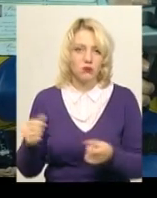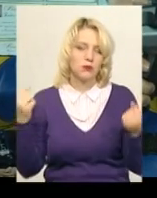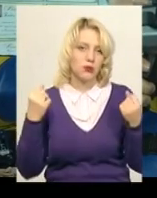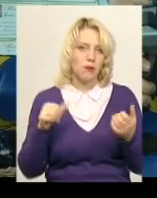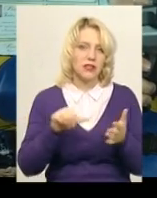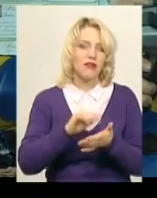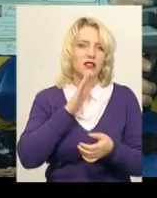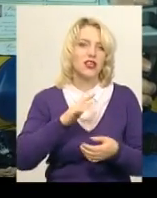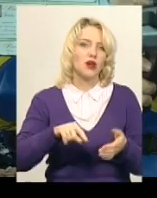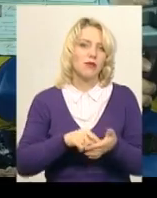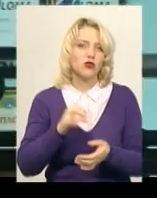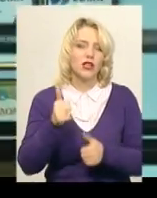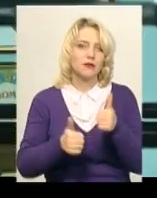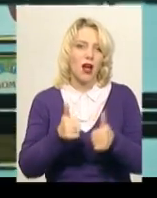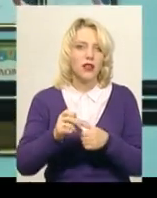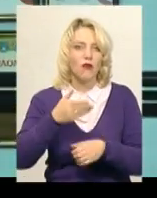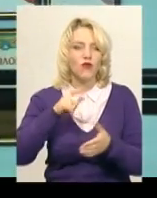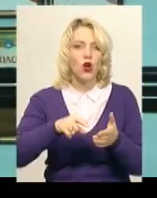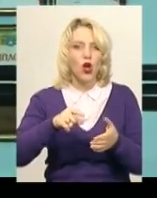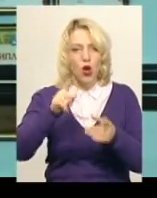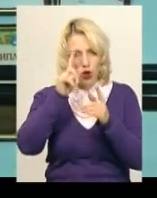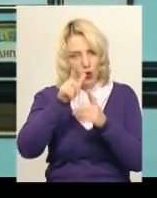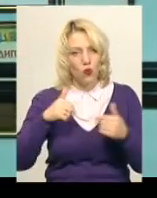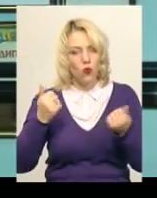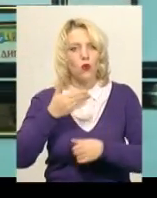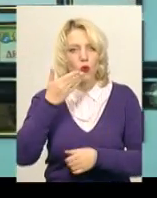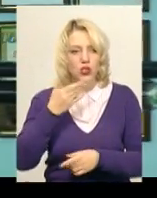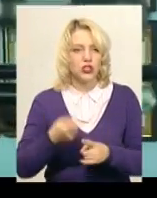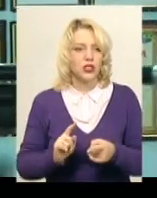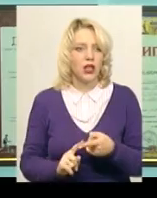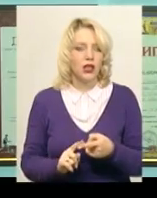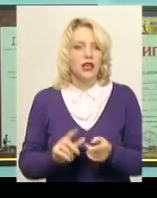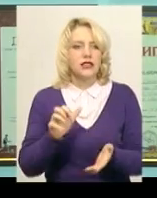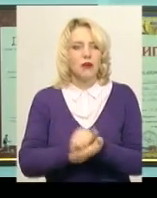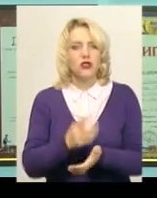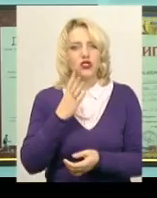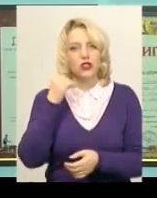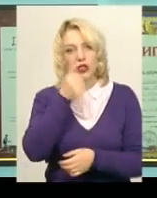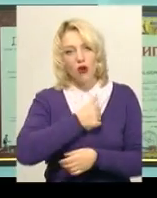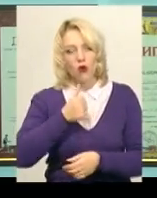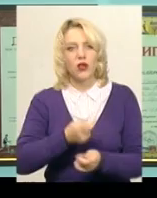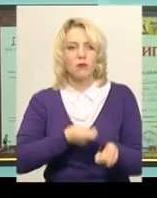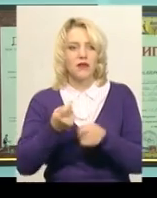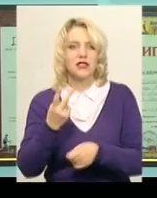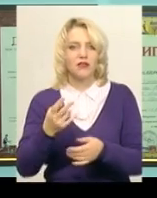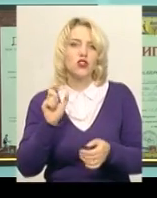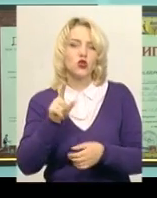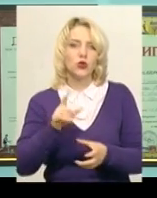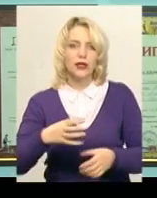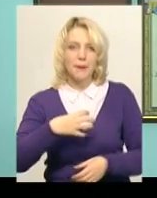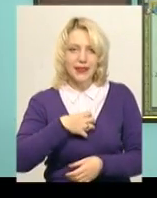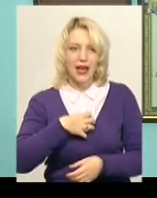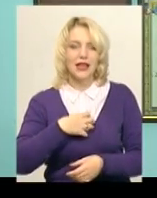представляла наше місто на змаганнях в Угорщині. Я займаюся 4 роки. Я привезла дві золоті медалі серед